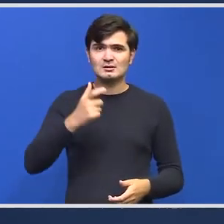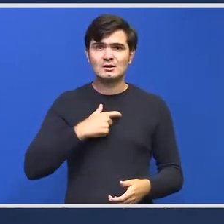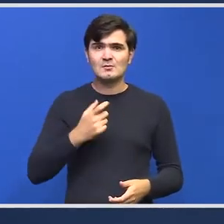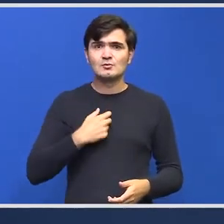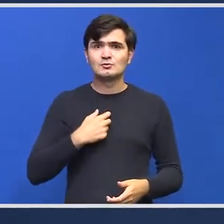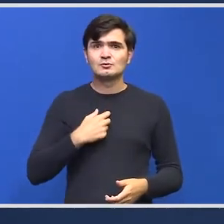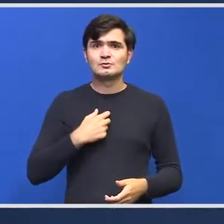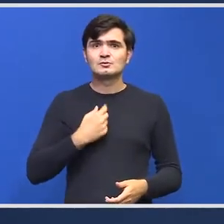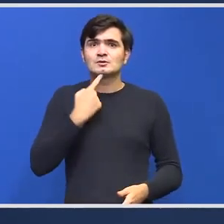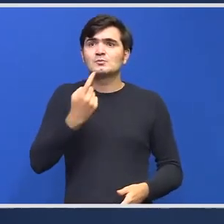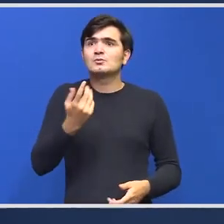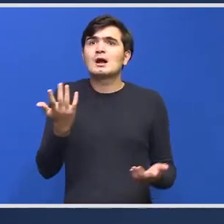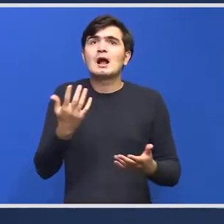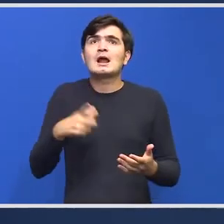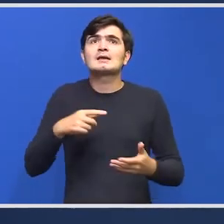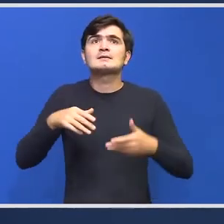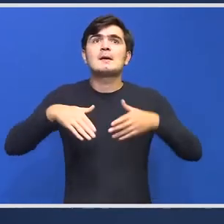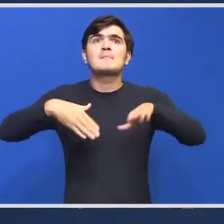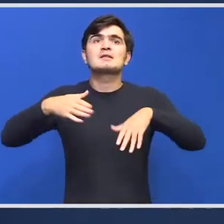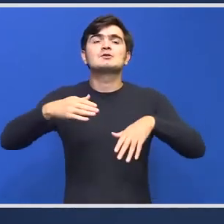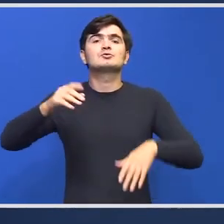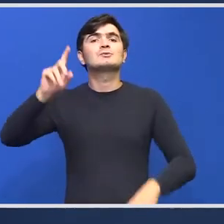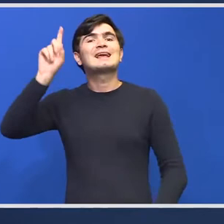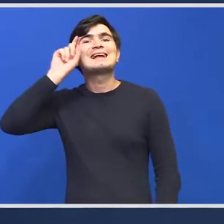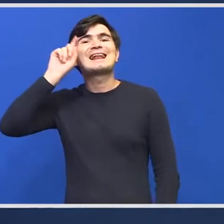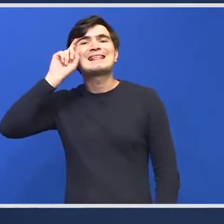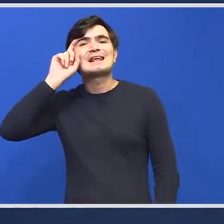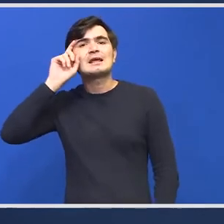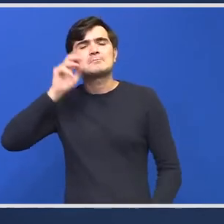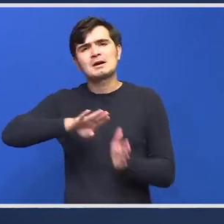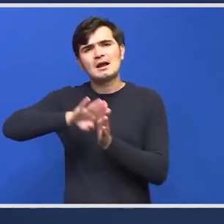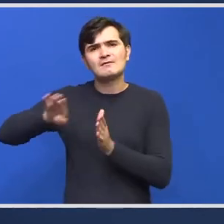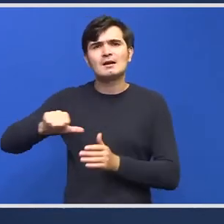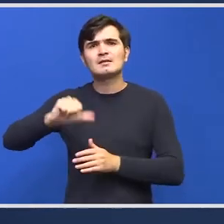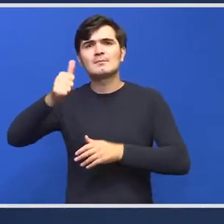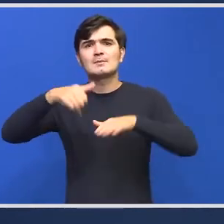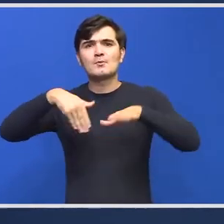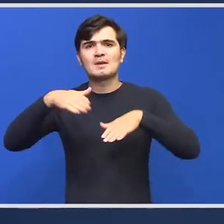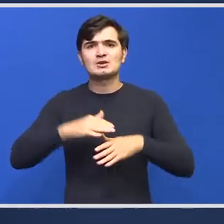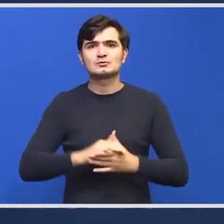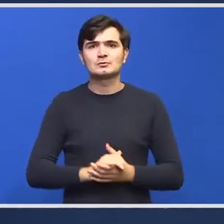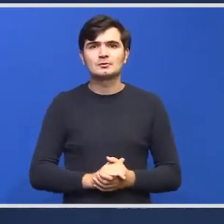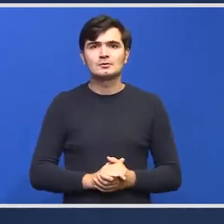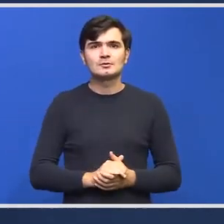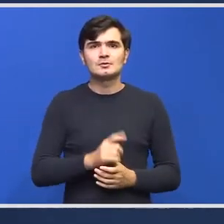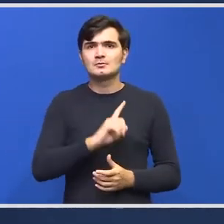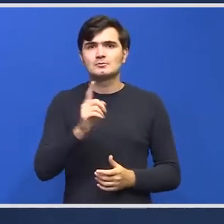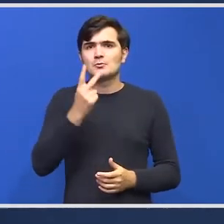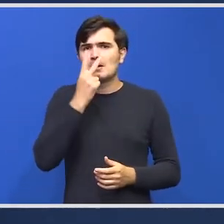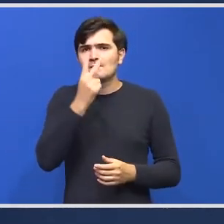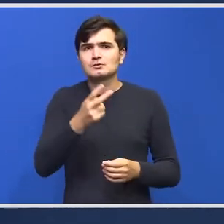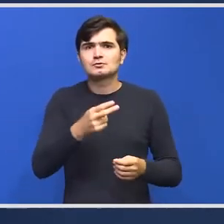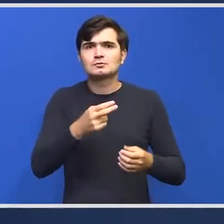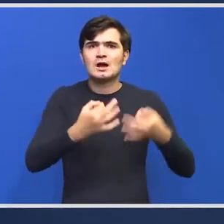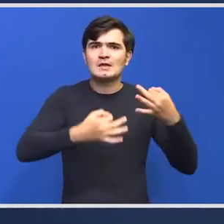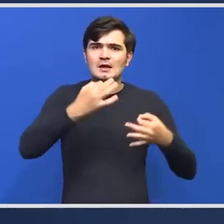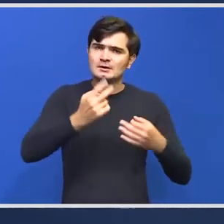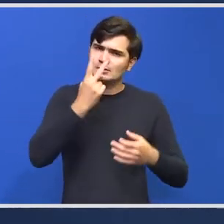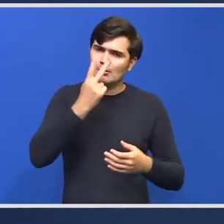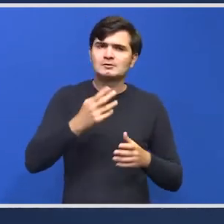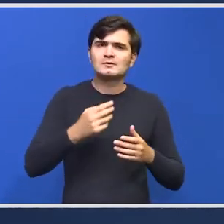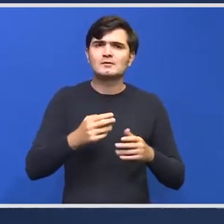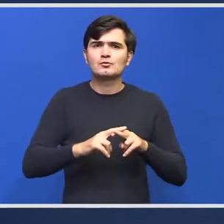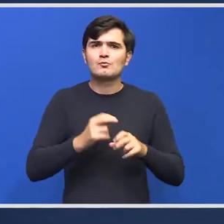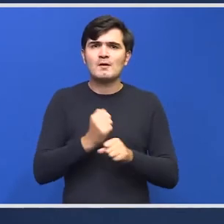numească un ministru de încredere al cabinetului noastră, în afară de premier, cu 7%. Nu am văzut studiu, să mă uit, să văd cum a fost făcut studiu.